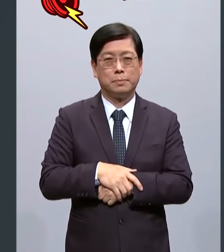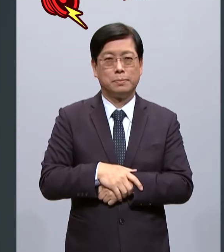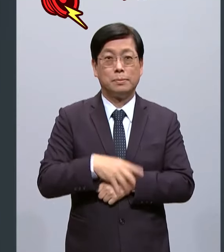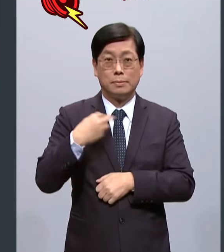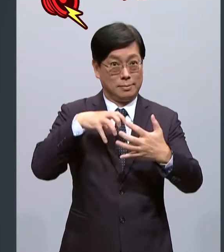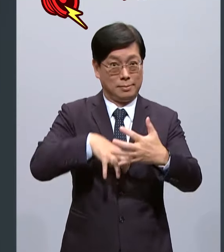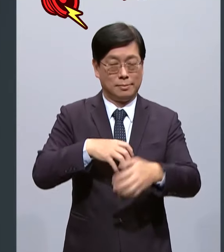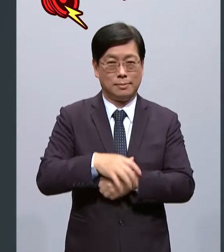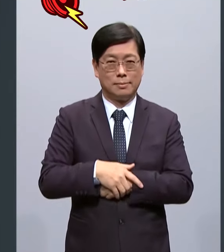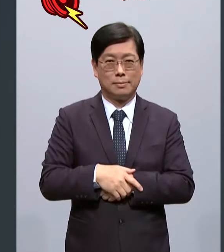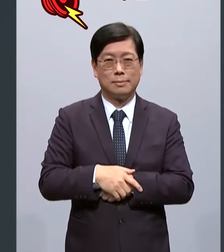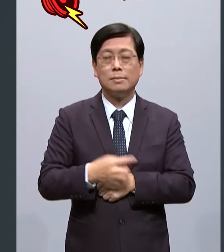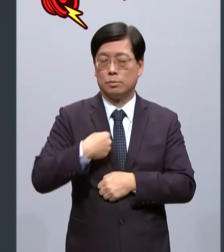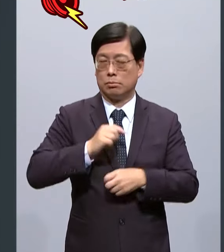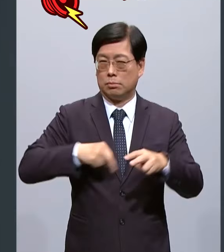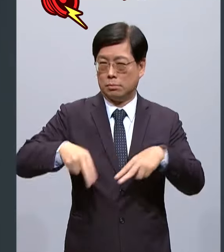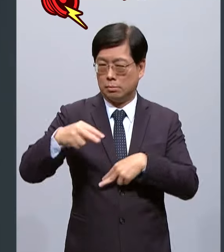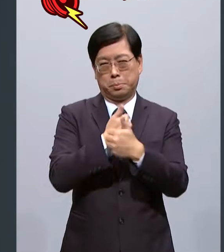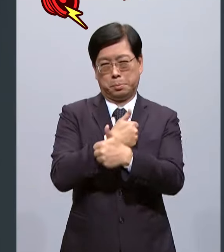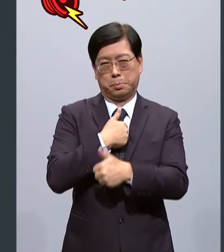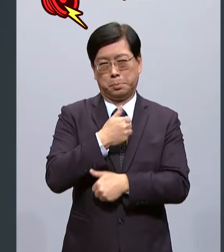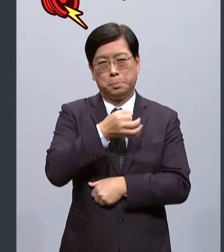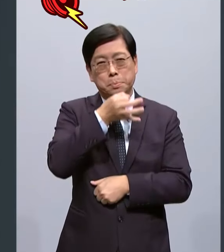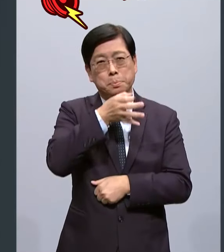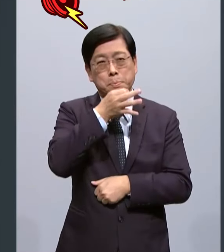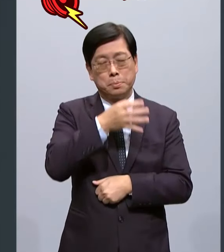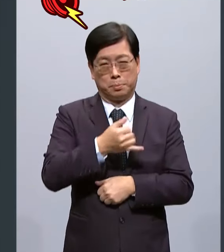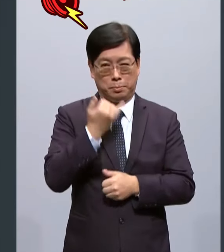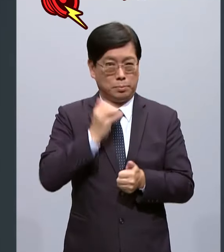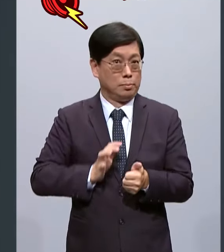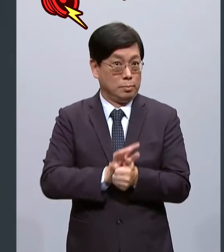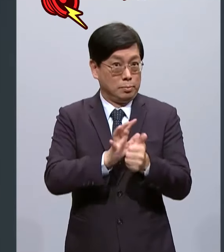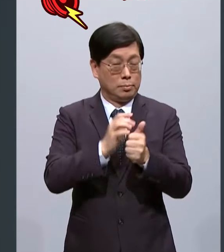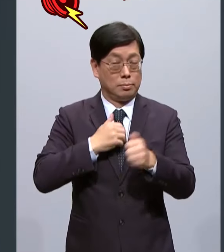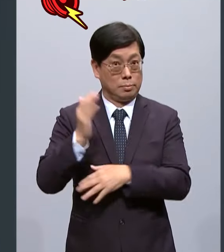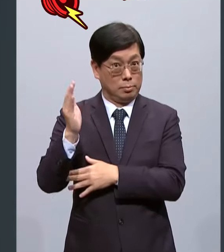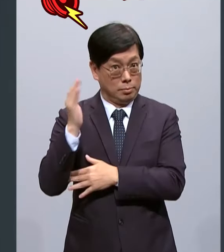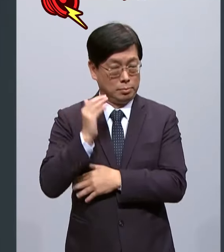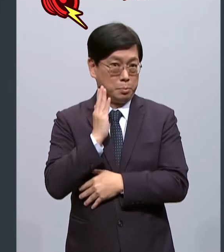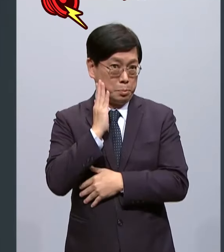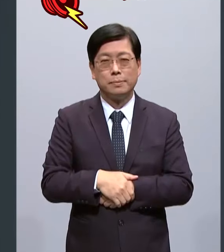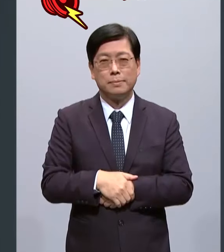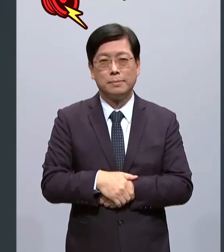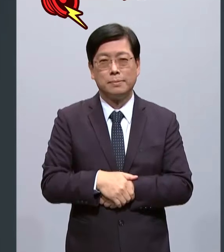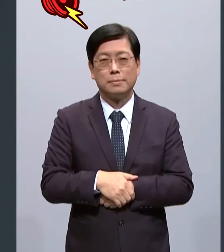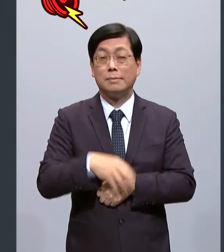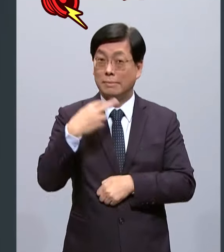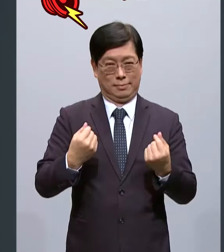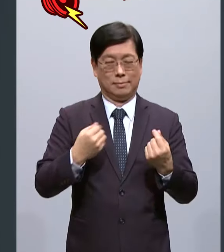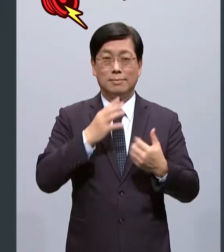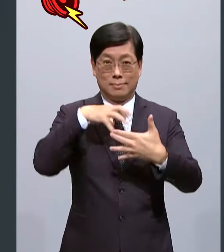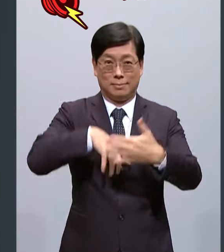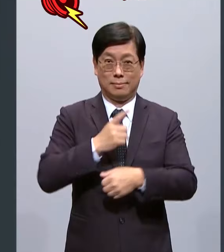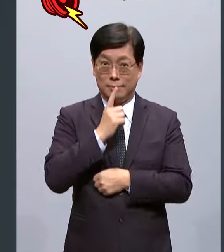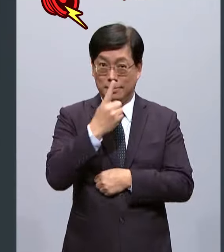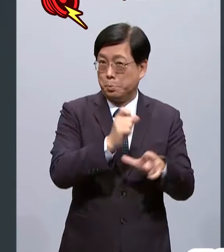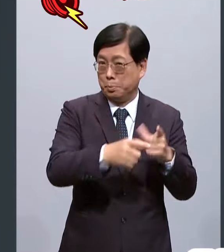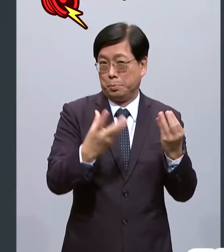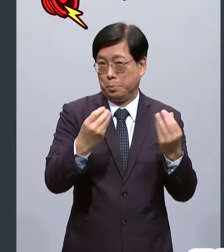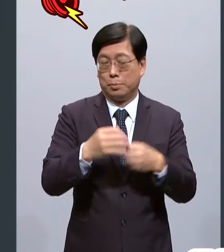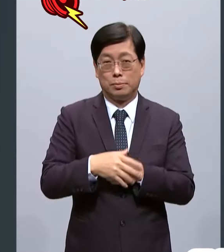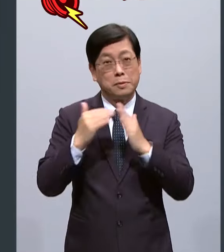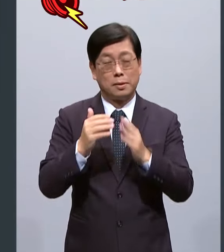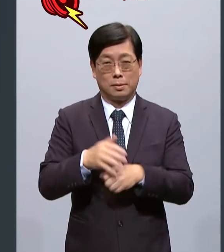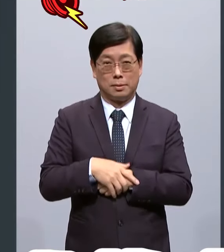三组人当中我的行政历练最丰富最能够推动国家稳健前进我也是唯一没有投资事业